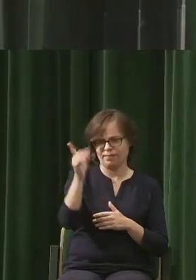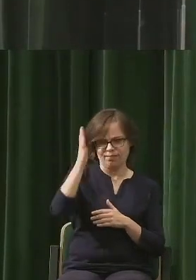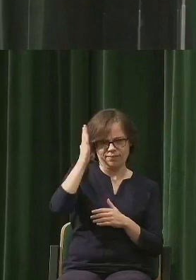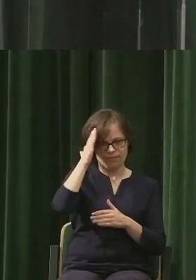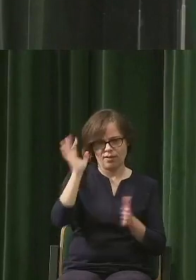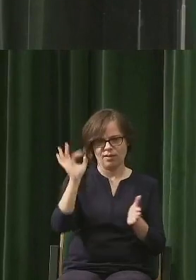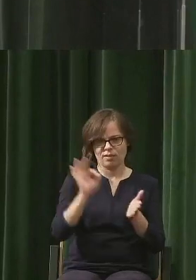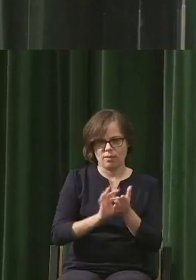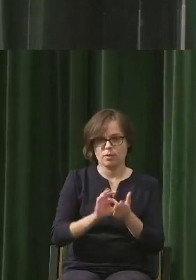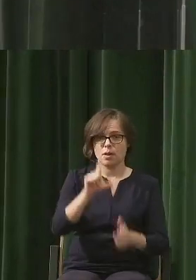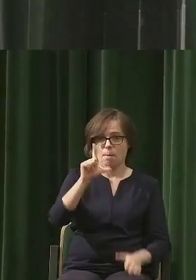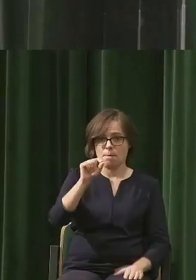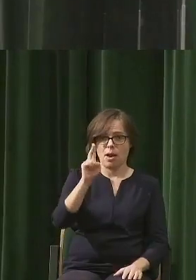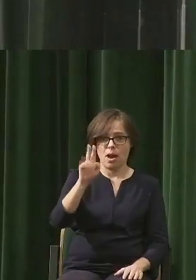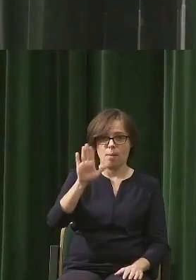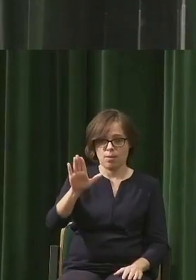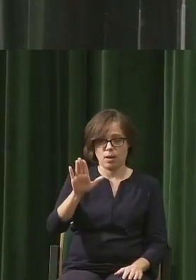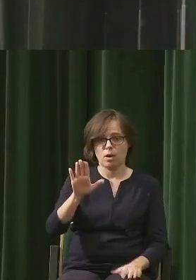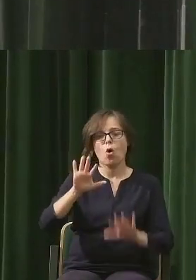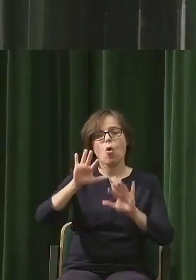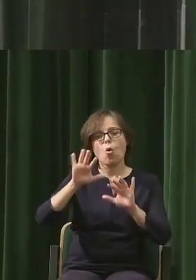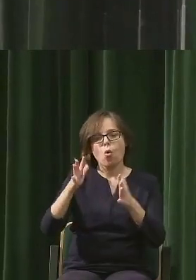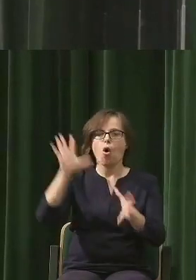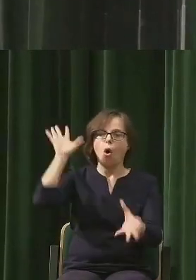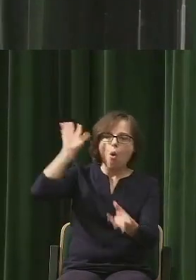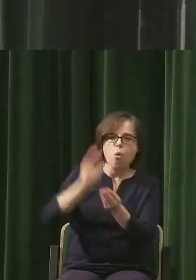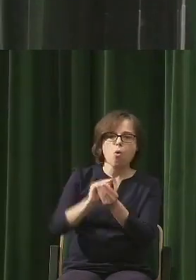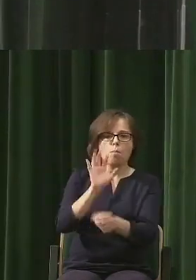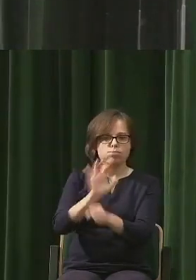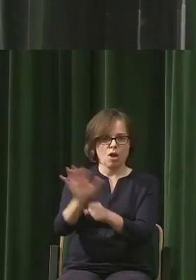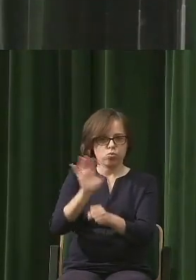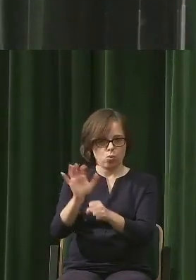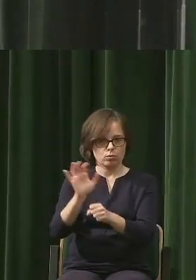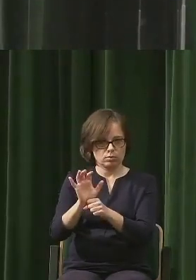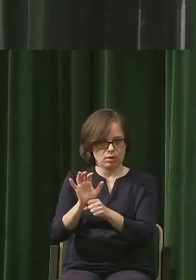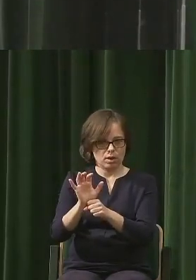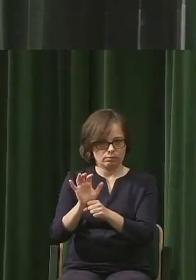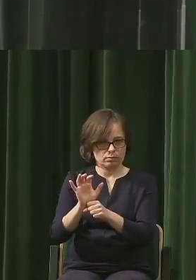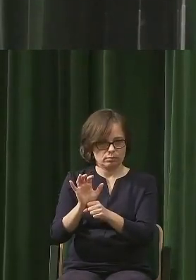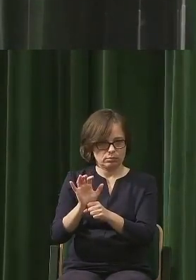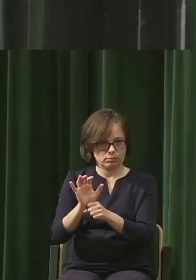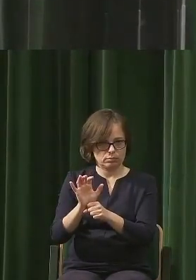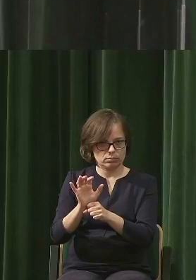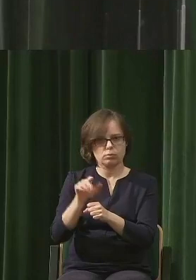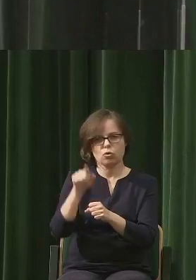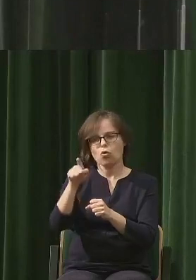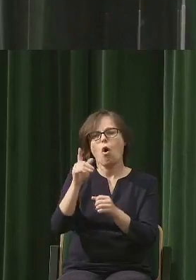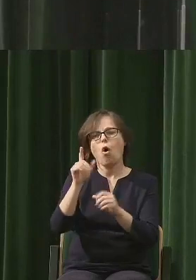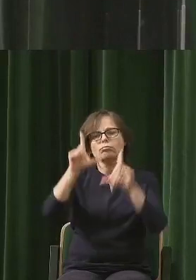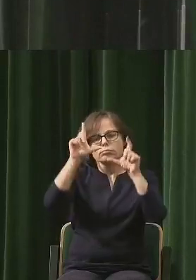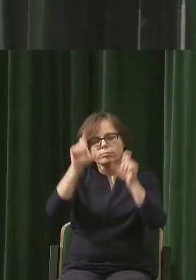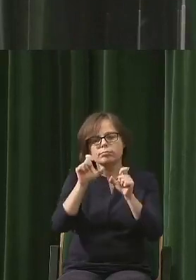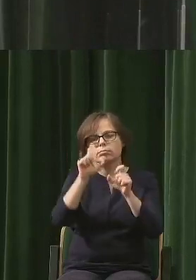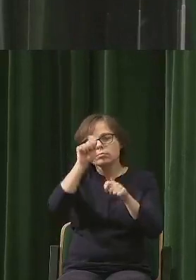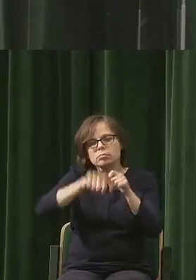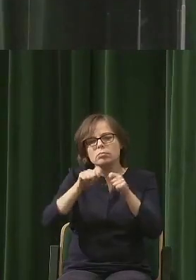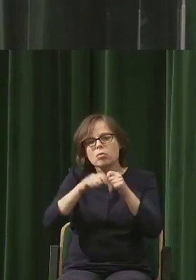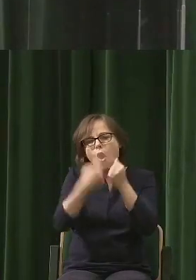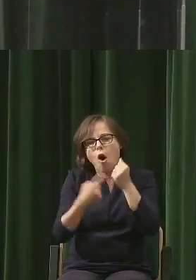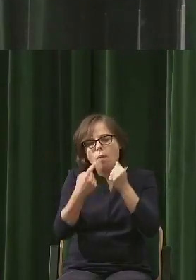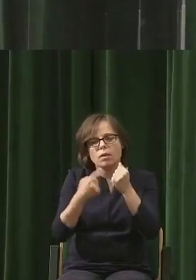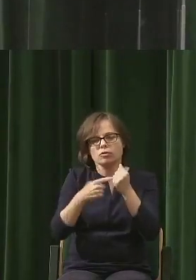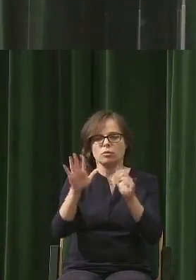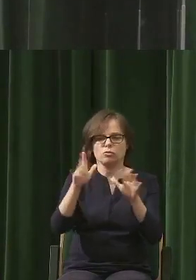PKB, czyli wartość, to jest wartość produkcji, to jest produkcja wszystkiego i to jest mierzone tak naprawdę od, nie wiem, tam 70 lat na świecie, natomiast są